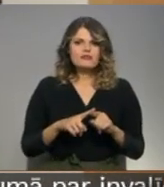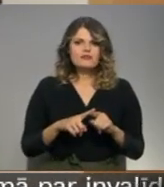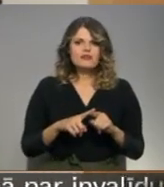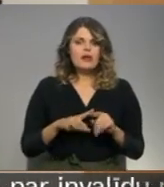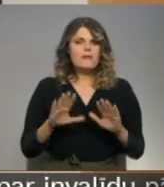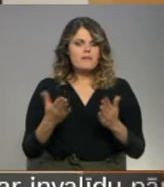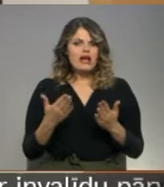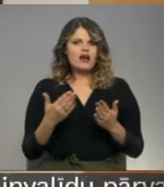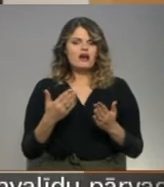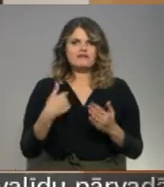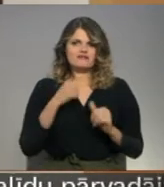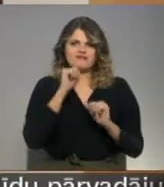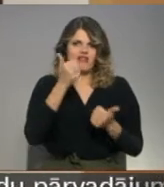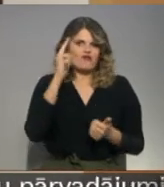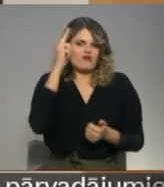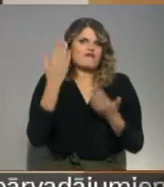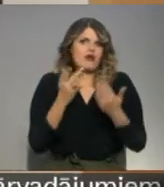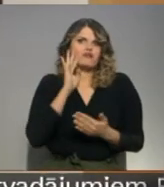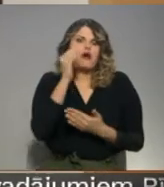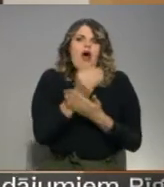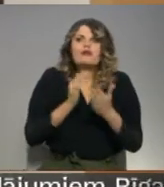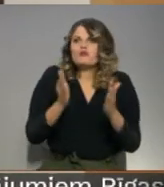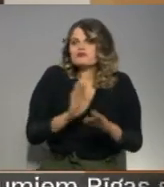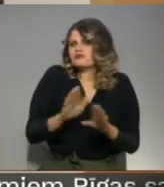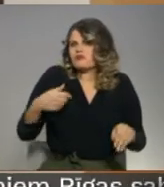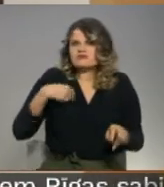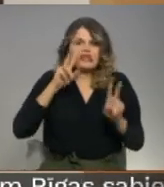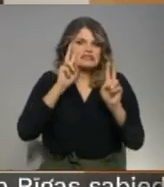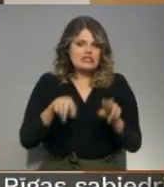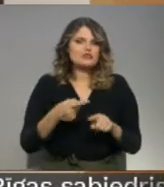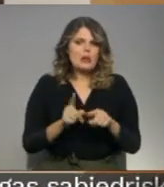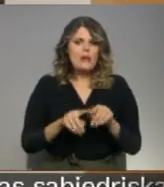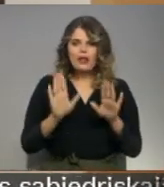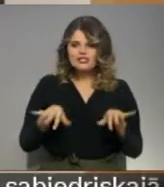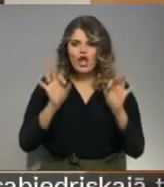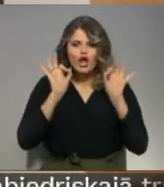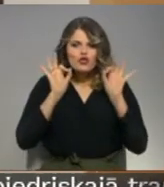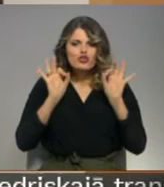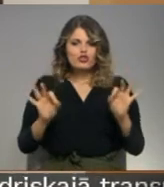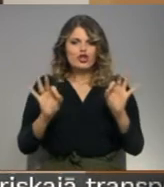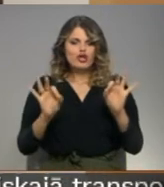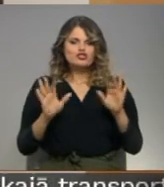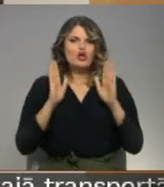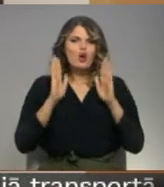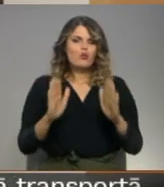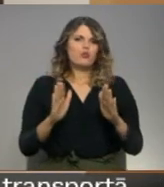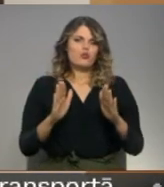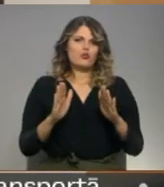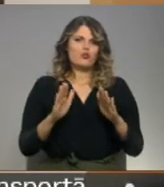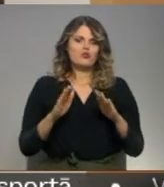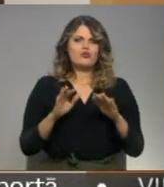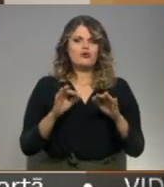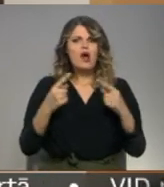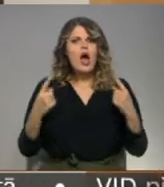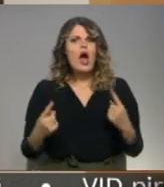Bet es nevaru garantēt, ka tas var nenotiks nākotnē. Tāpēc, lai pat tiešām iegūtu vienotu inženieru tehnisko būvi,